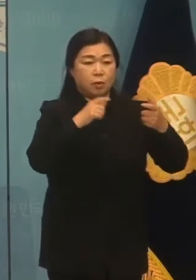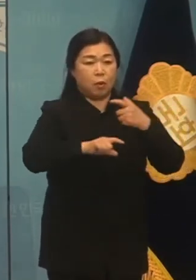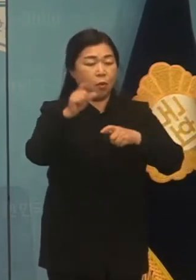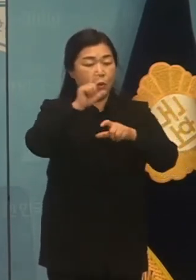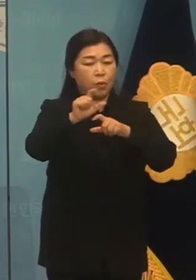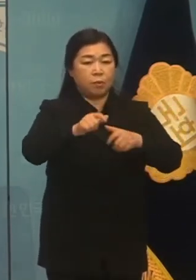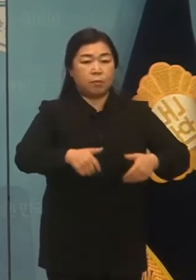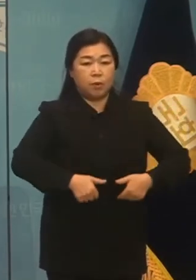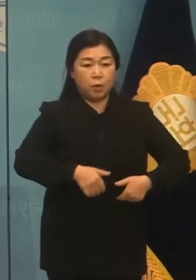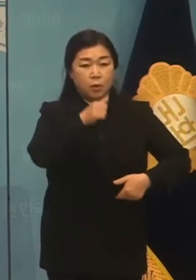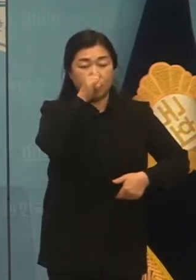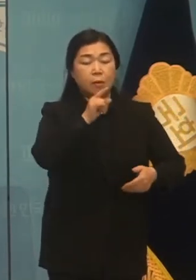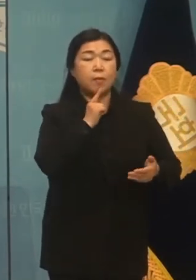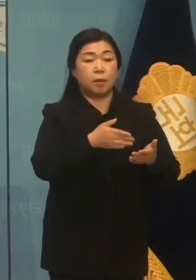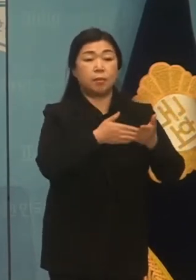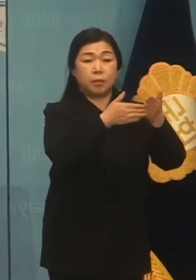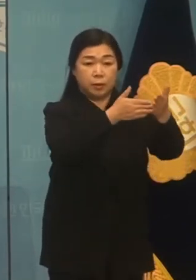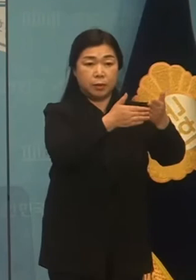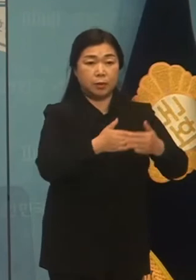한다고 말했습니다.